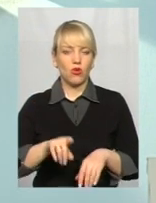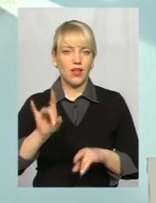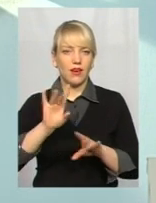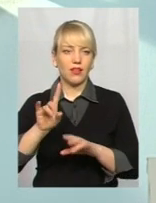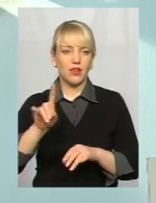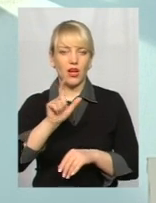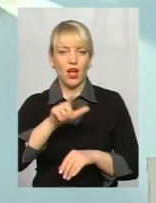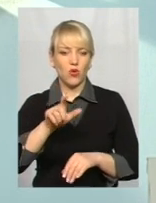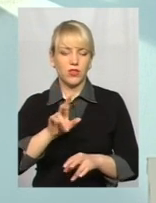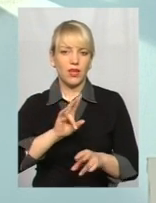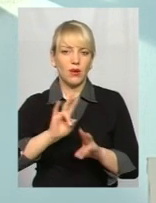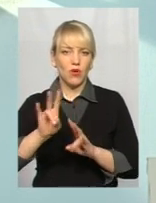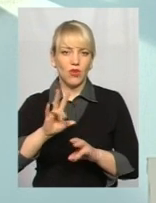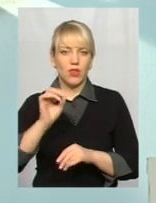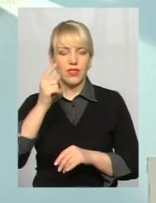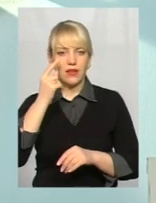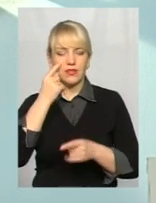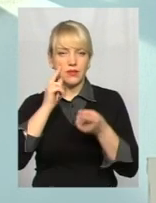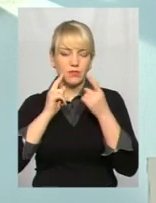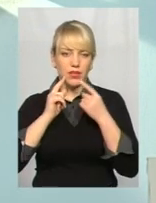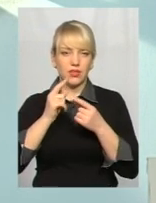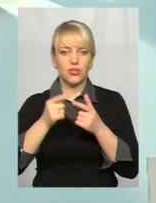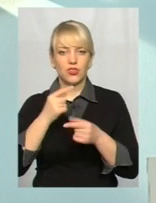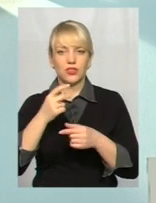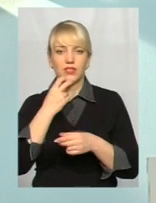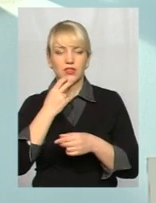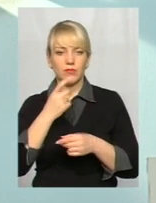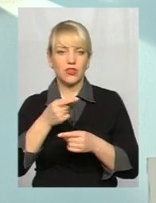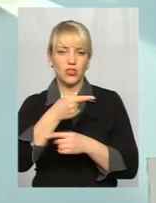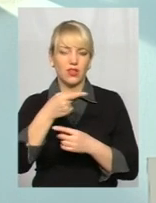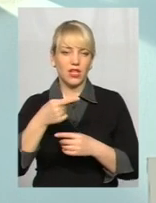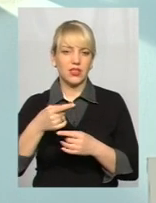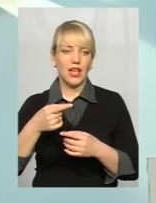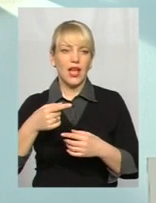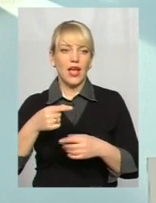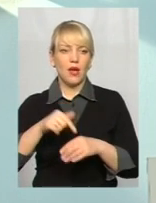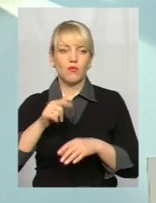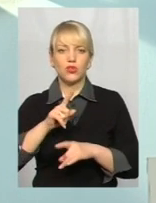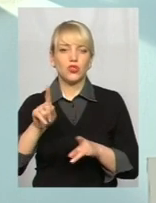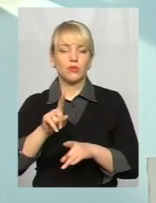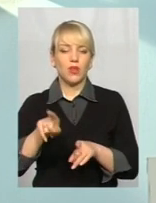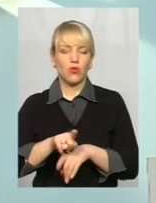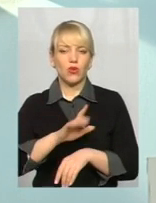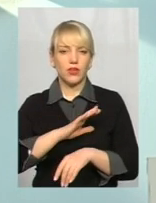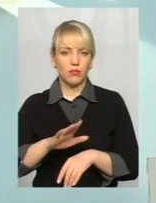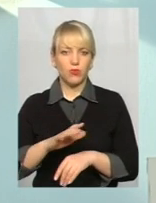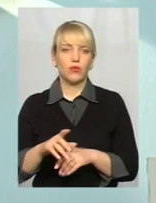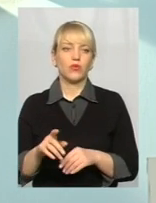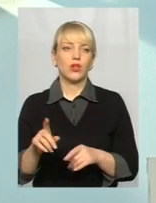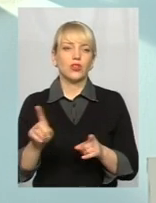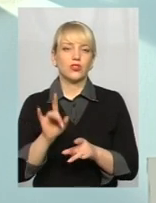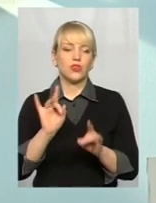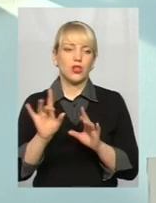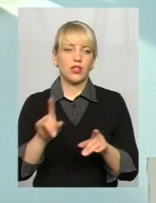яка людей провокує, чи то на сміх, чи то на сльози, чи то на певні якісь негативні емоції, більше такого не було, тому що були дійсно телефонні дзвінки, що